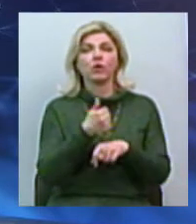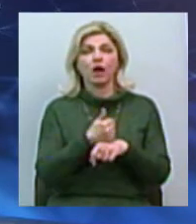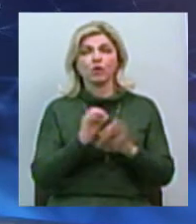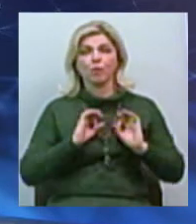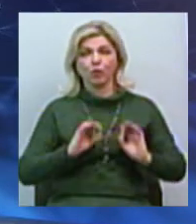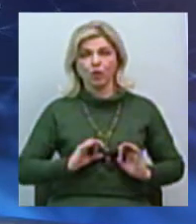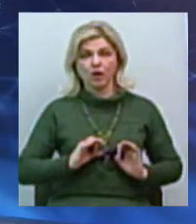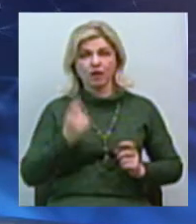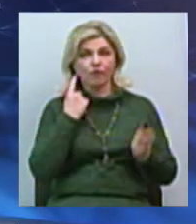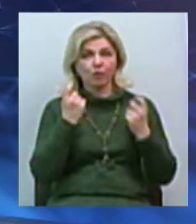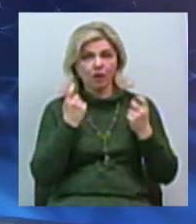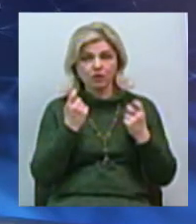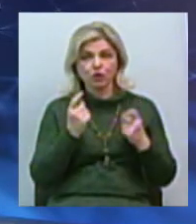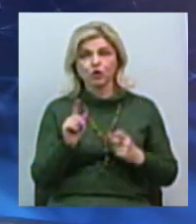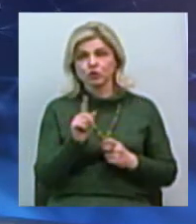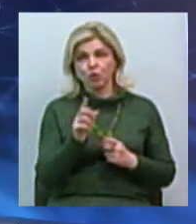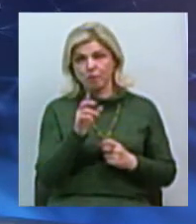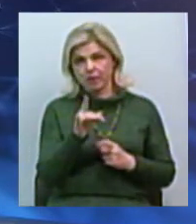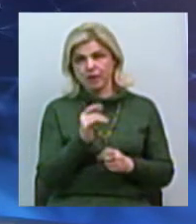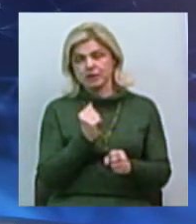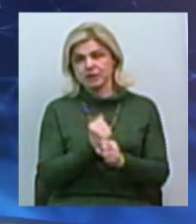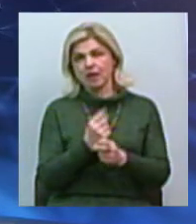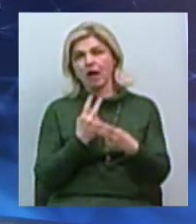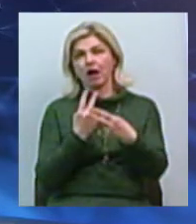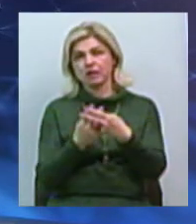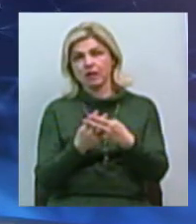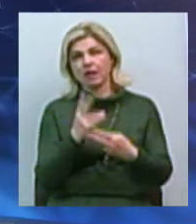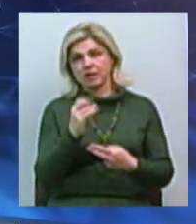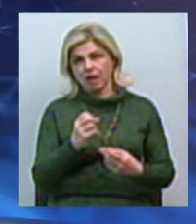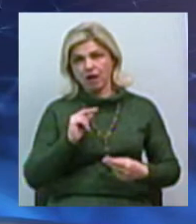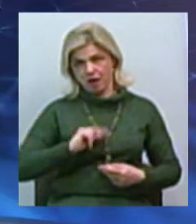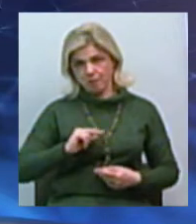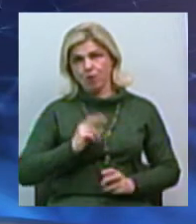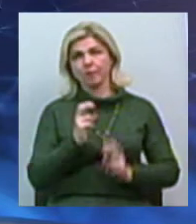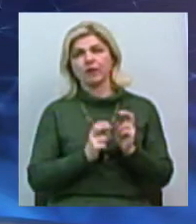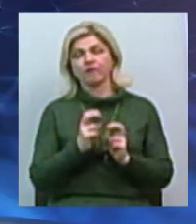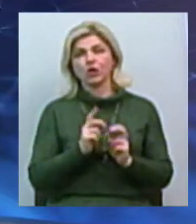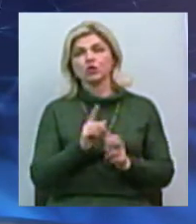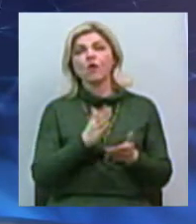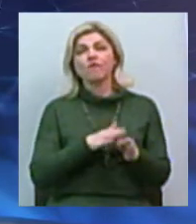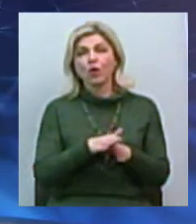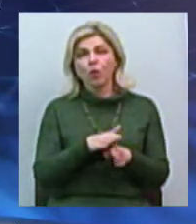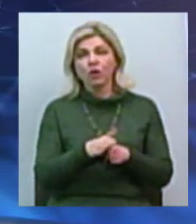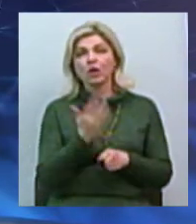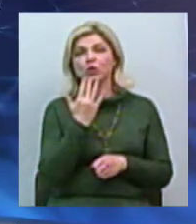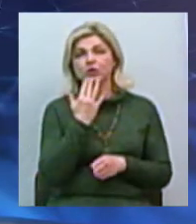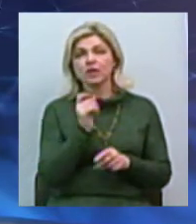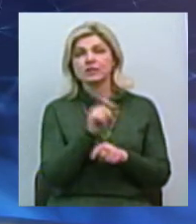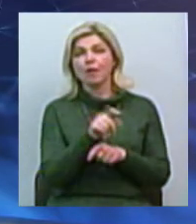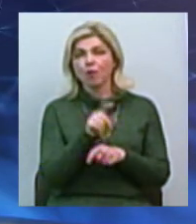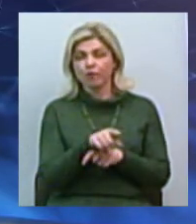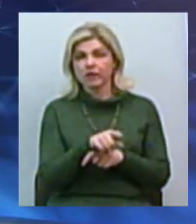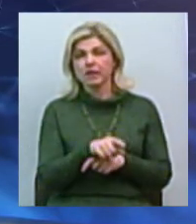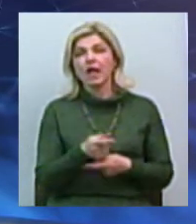достатню для того, аби накласти арешт на діюче підприємство, що виконує, в тому числі, іноземні замовлення. Керівників і